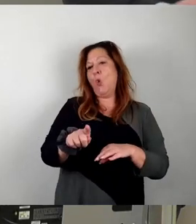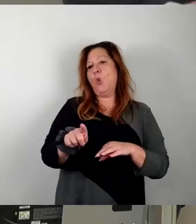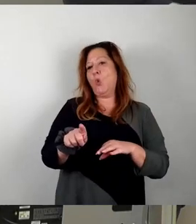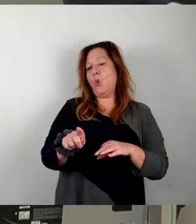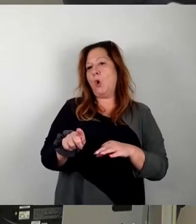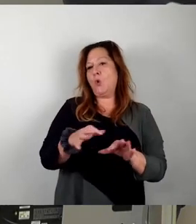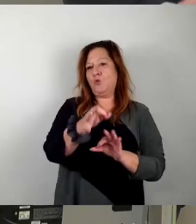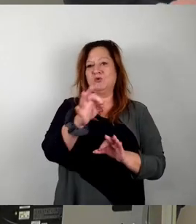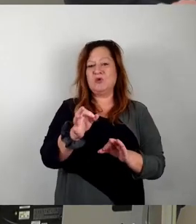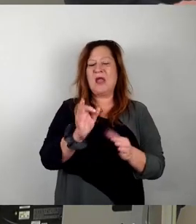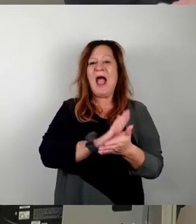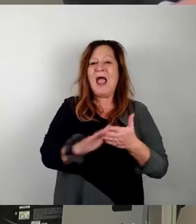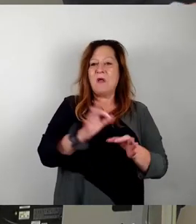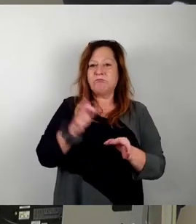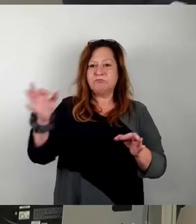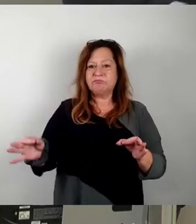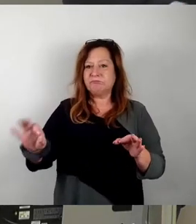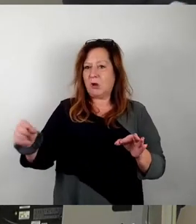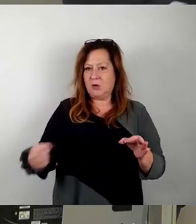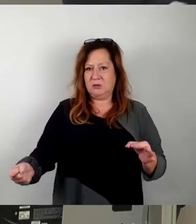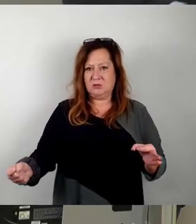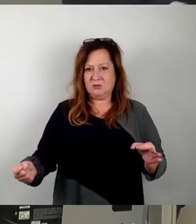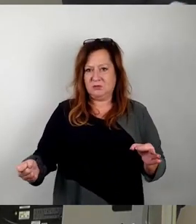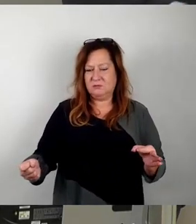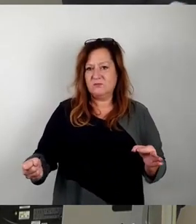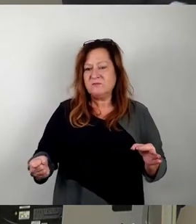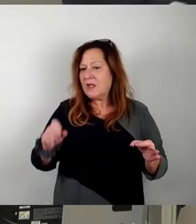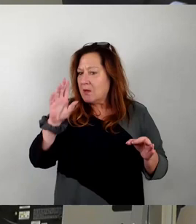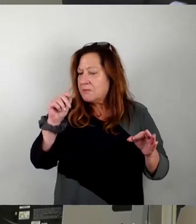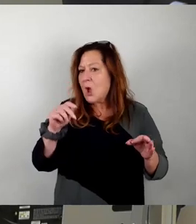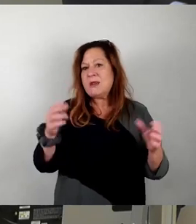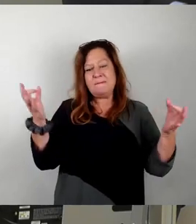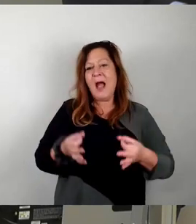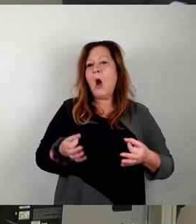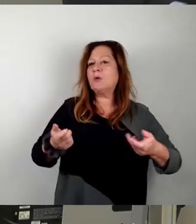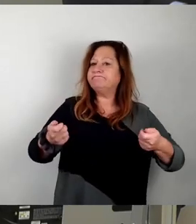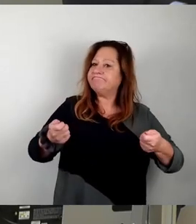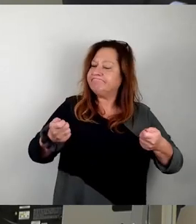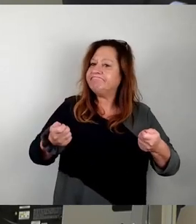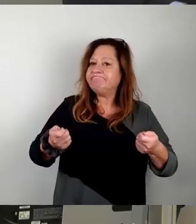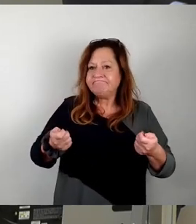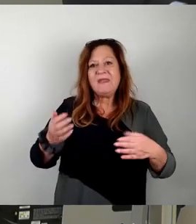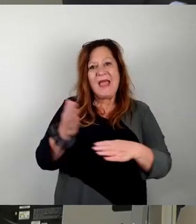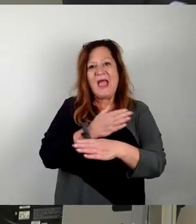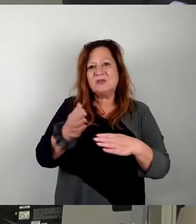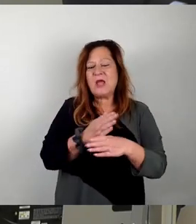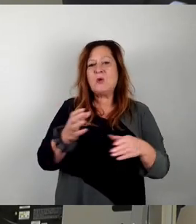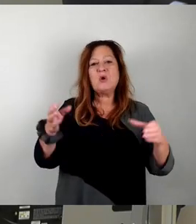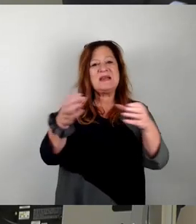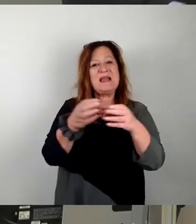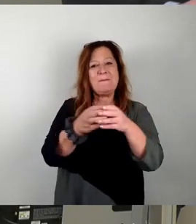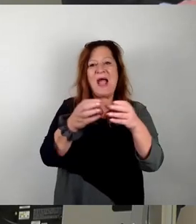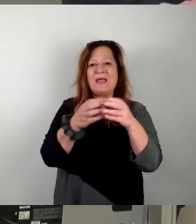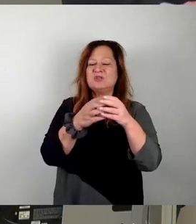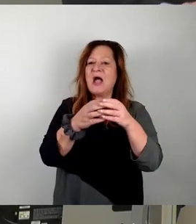umquartieren. Insofern müsste die Abwägung in diesem Fall in jedem Fall zum Schluss kommen, dass derartige Gemeinschaften ein K.O.-Kriterium für eine etwaige